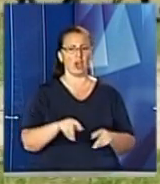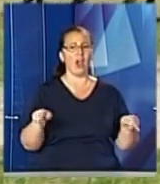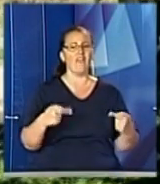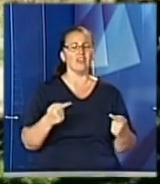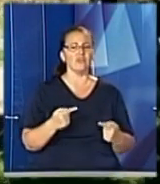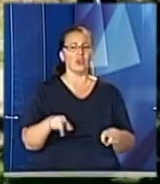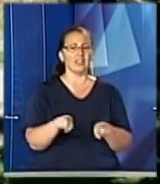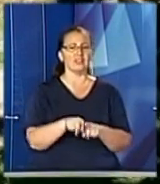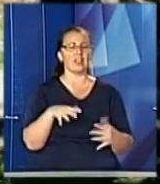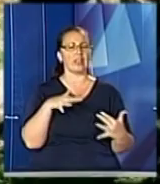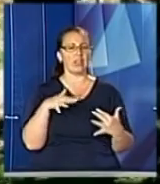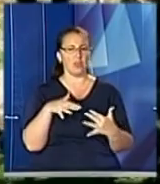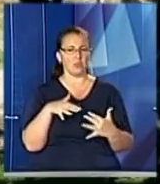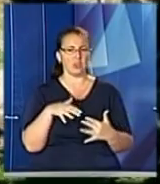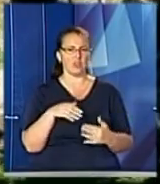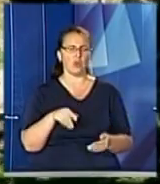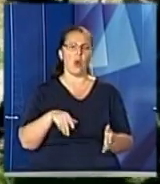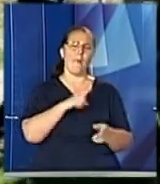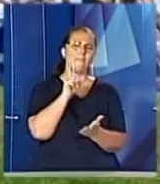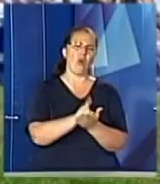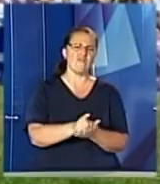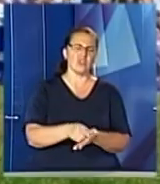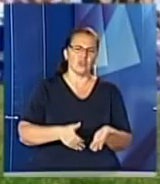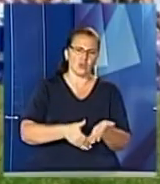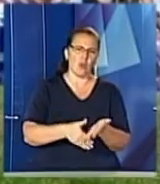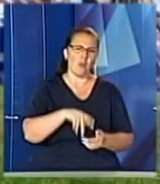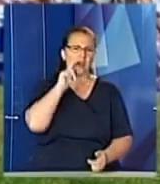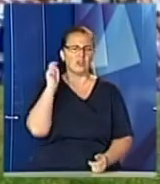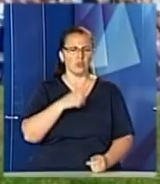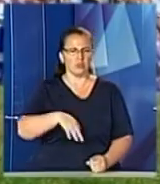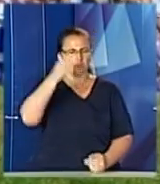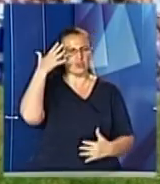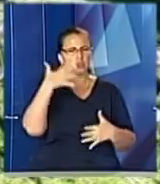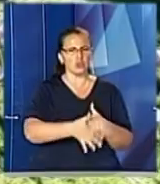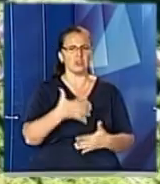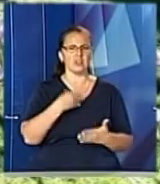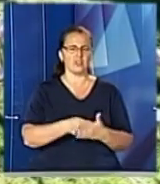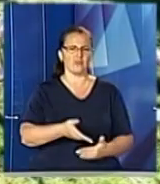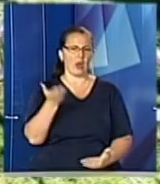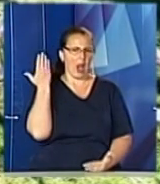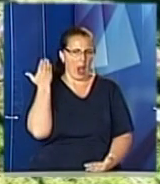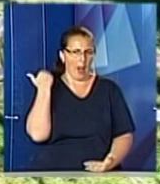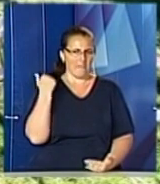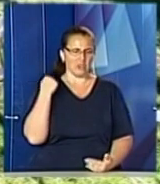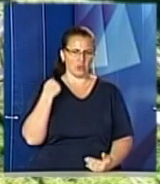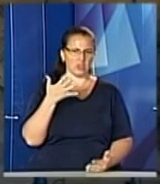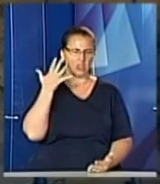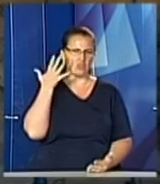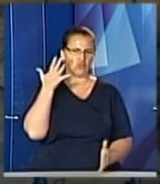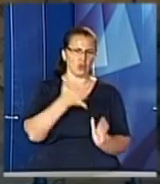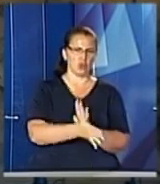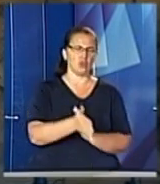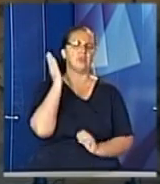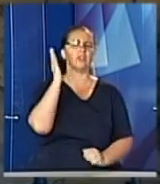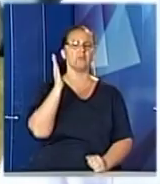століття повинно спонукати українців переосмислити своє минуле та об'єднатися задля мирного майбутнього, переконаний депутат Більської обласної